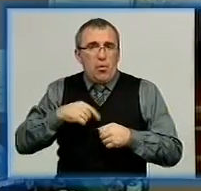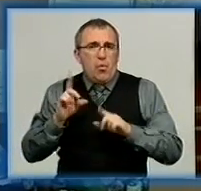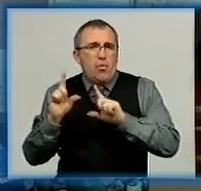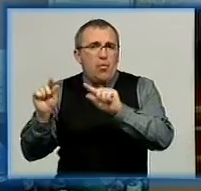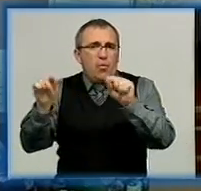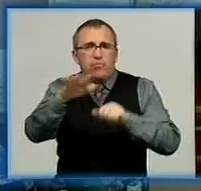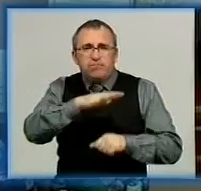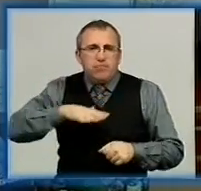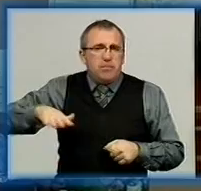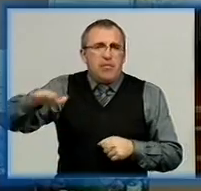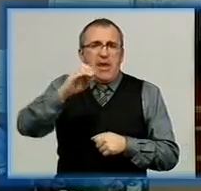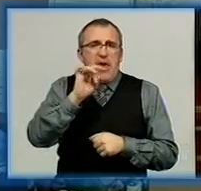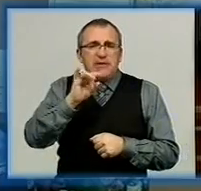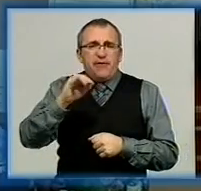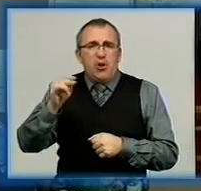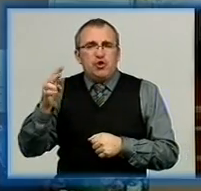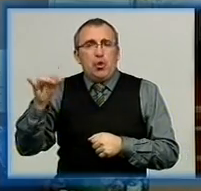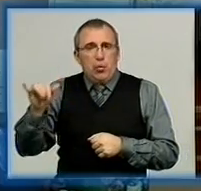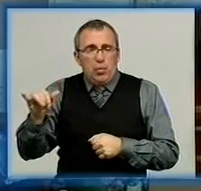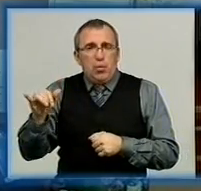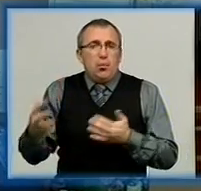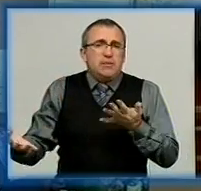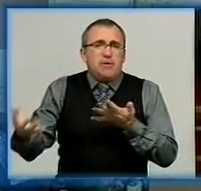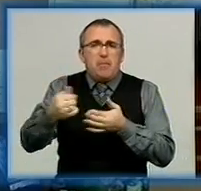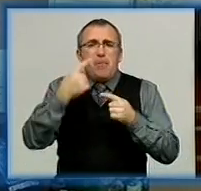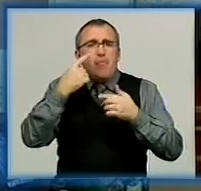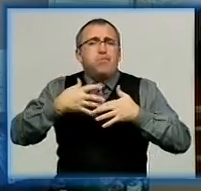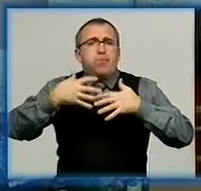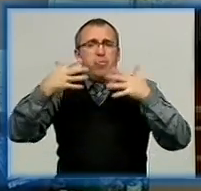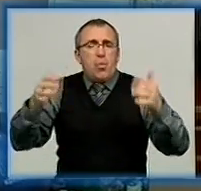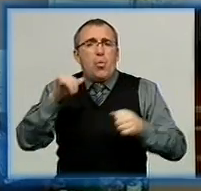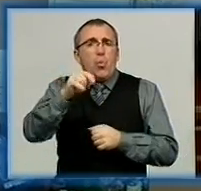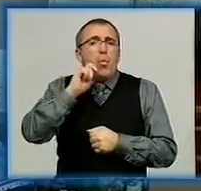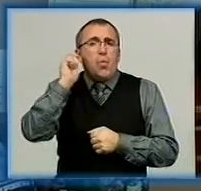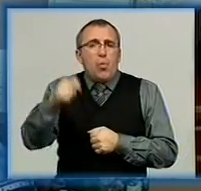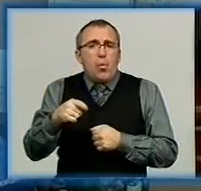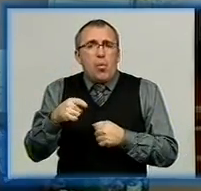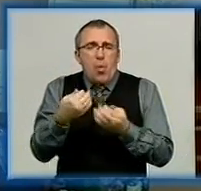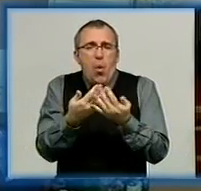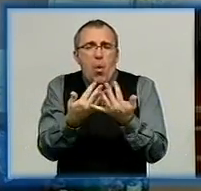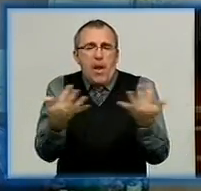Єлесвідградщину і зібрав чи не найбільшу в Україні колекцію писанок.